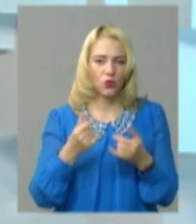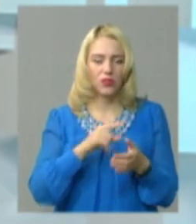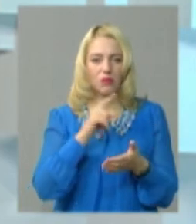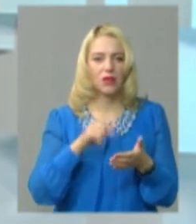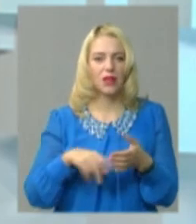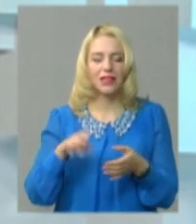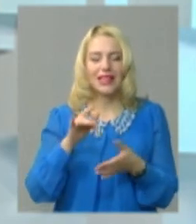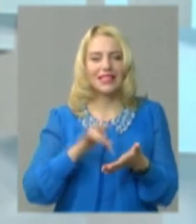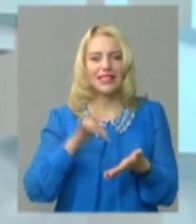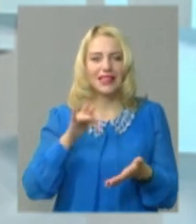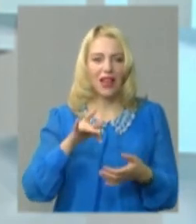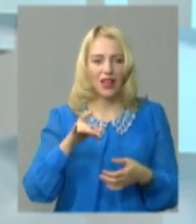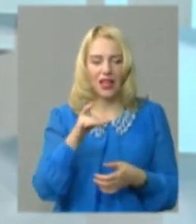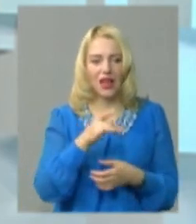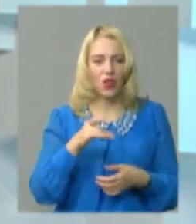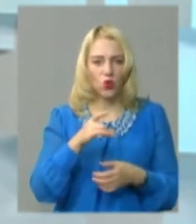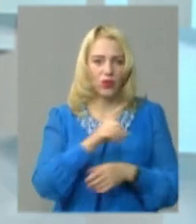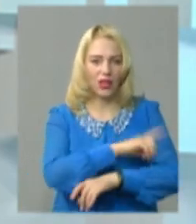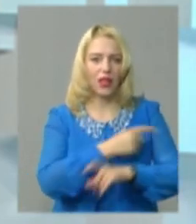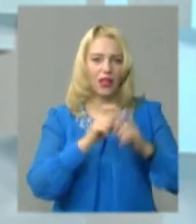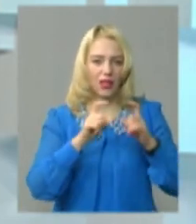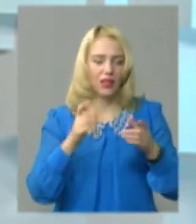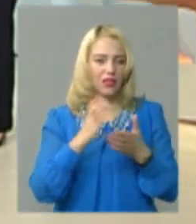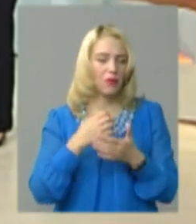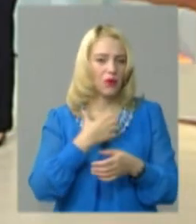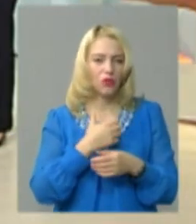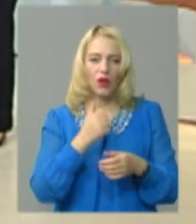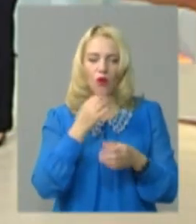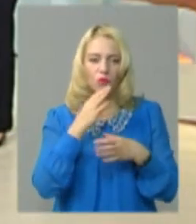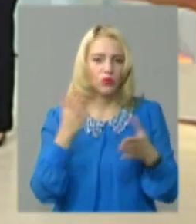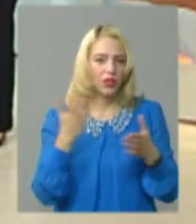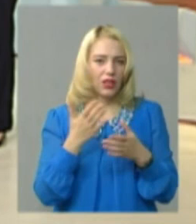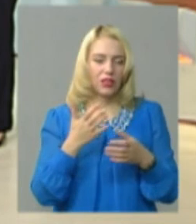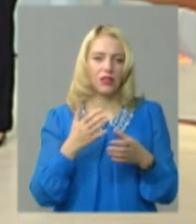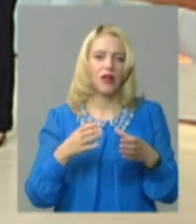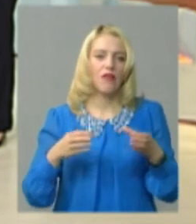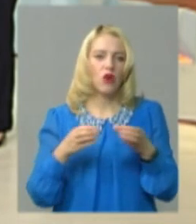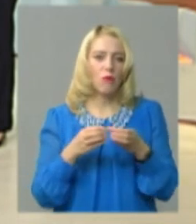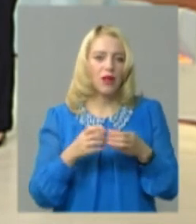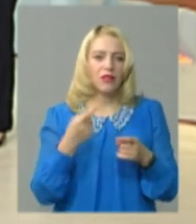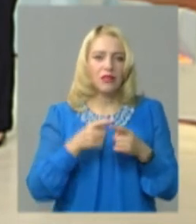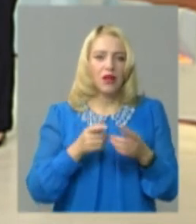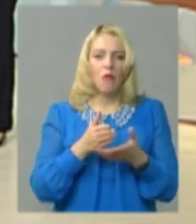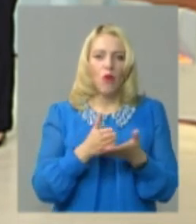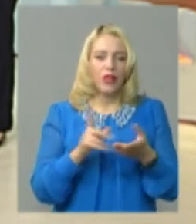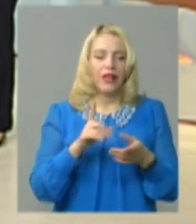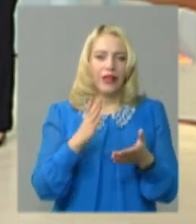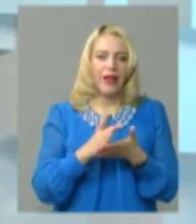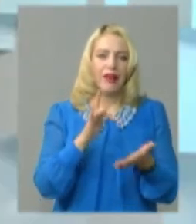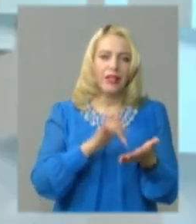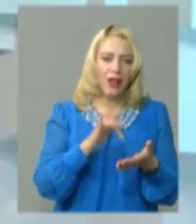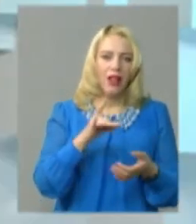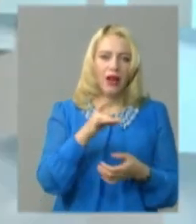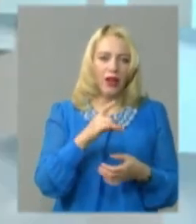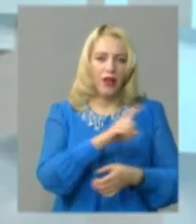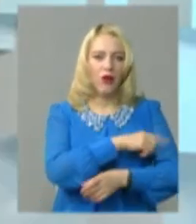питання щодо центральних лікарень стоїть в пріоритеті в будь-якій громаді. Тому що ті послуги, які є в центральних